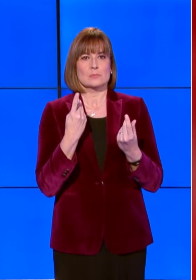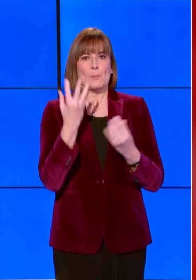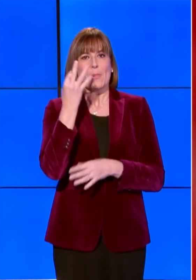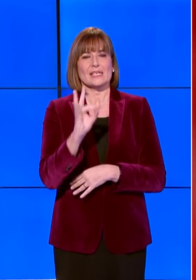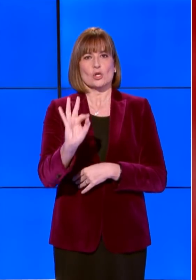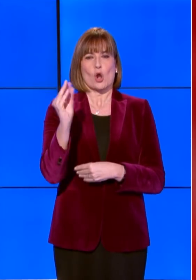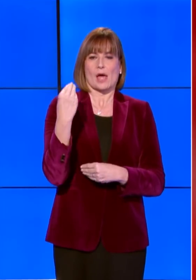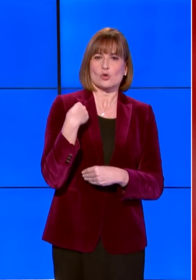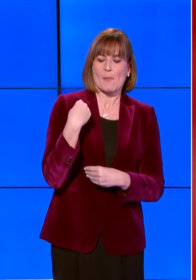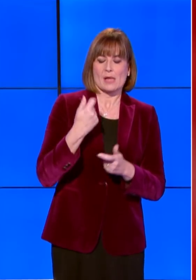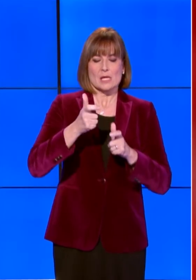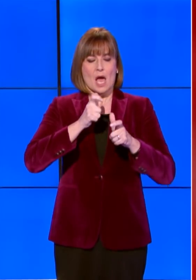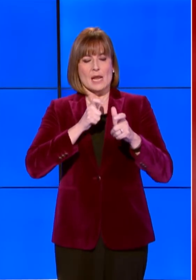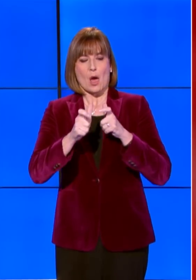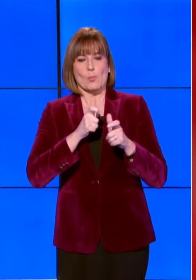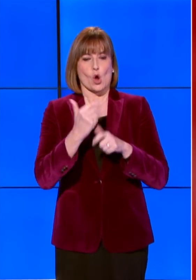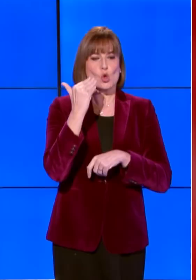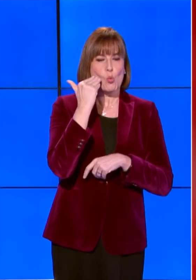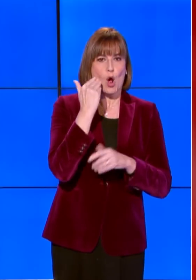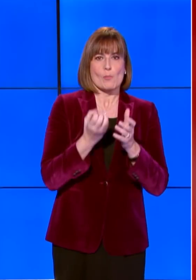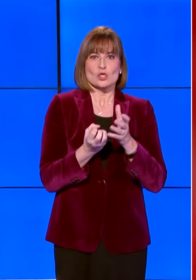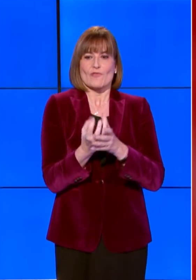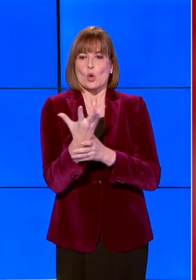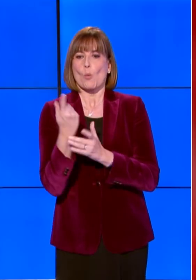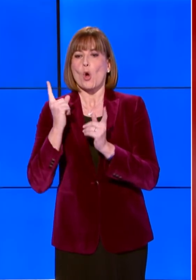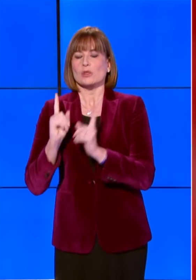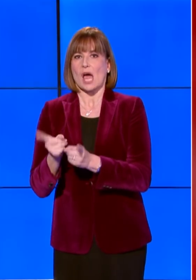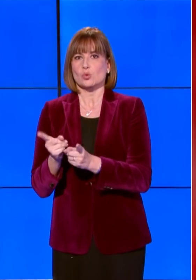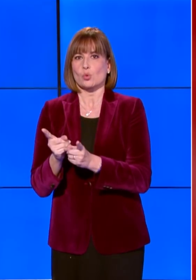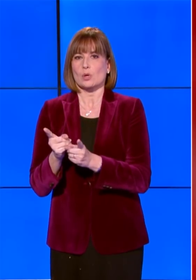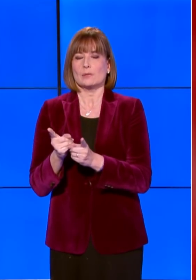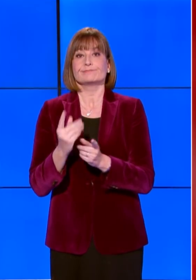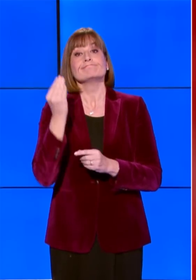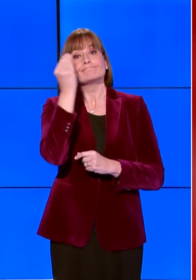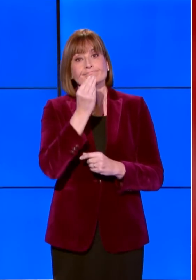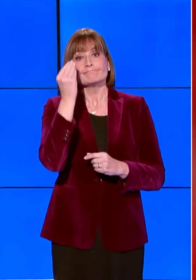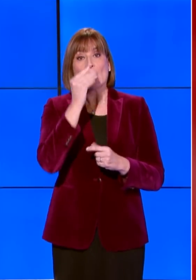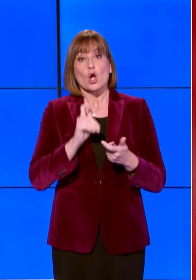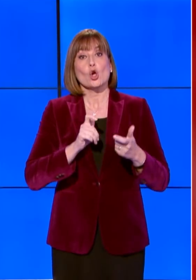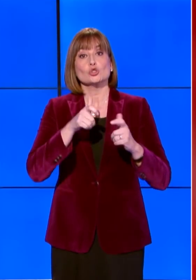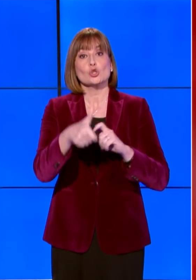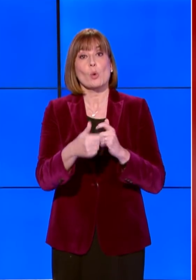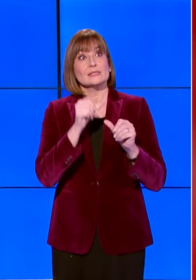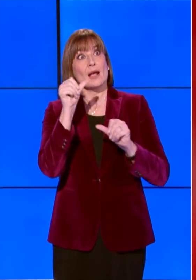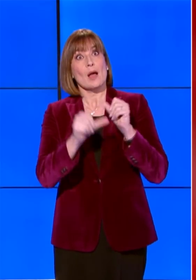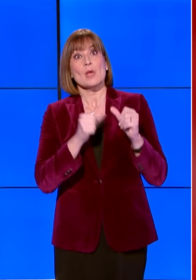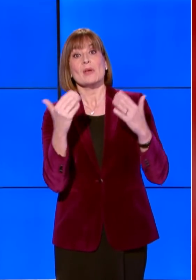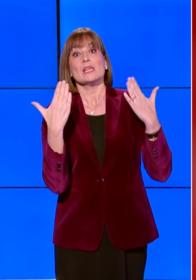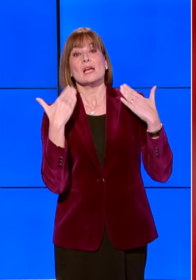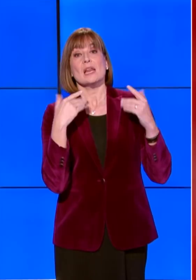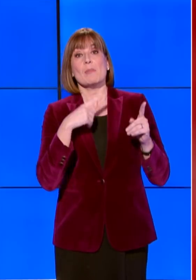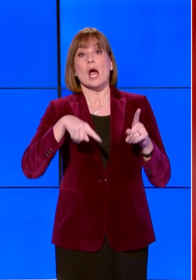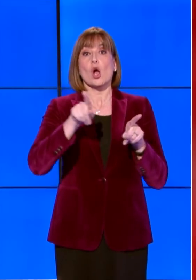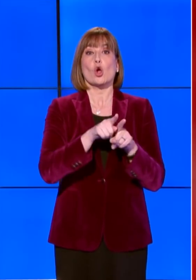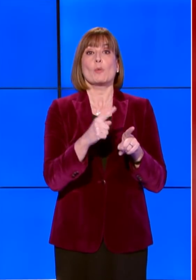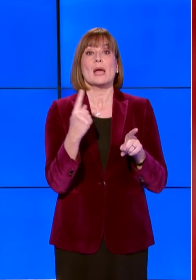rapporto tra l'uomo, lo sviluppo e la natura. Basti pensare alle conseguenze dei mutamenti climatici, come